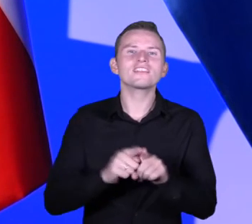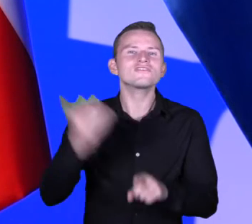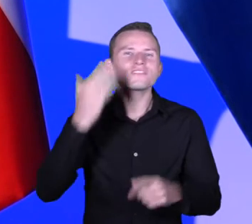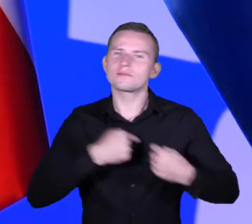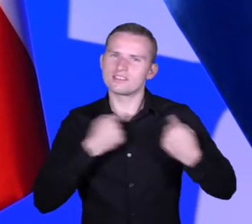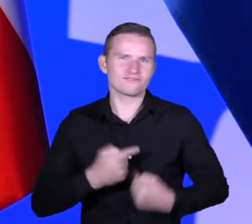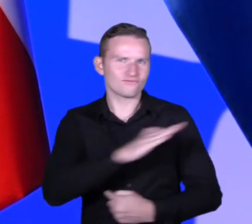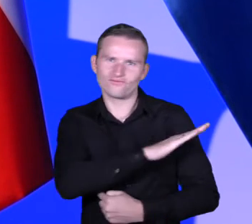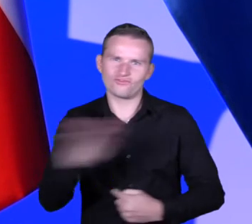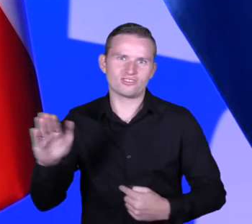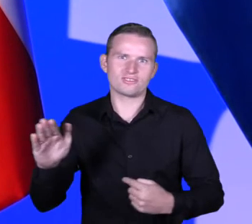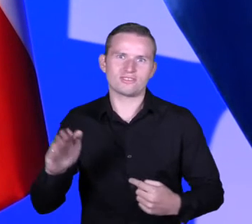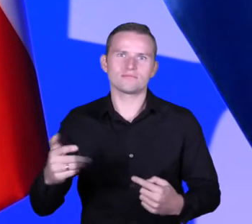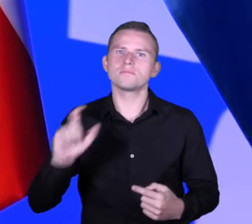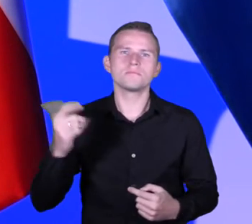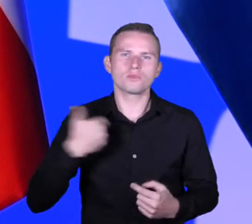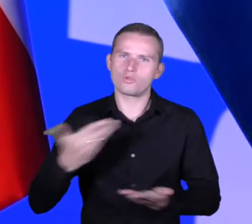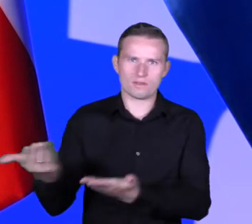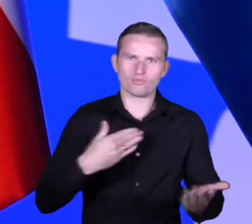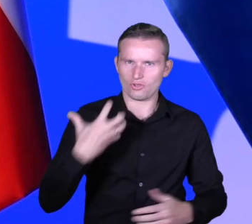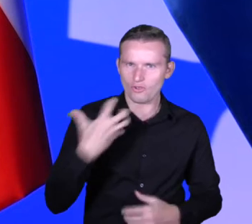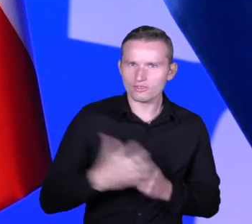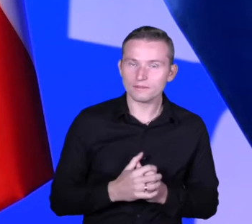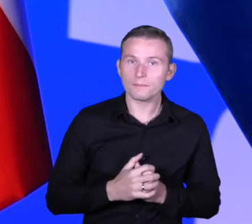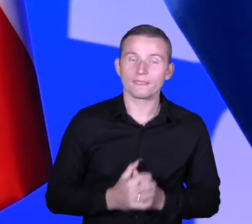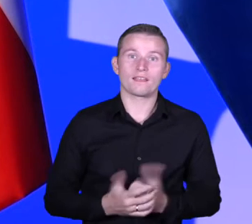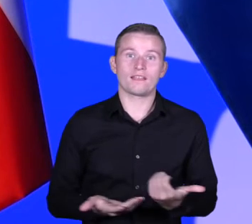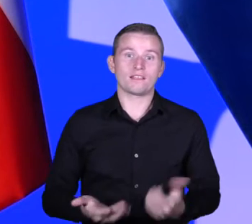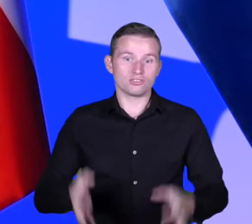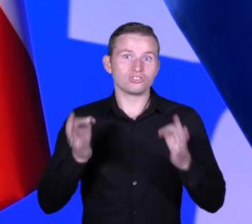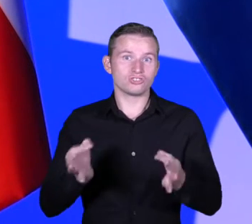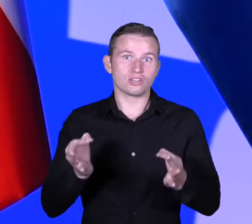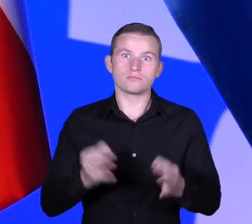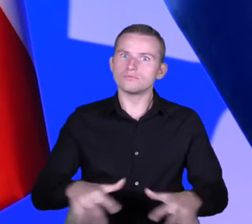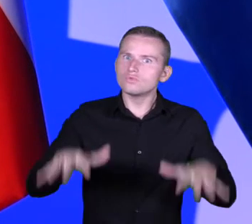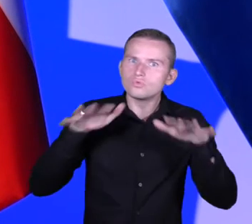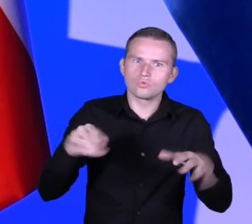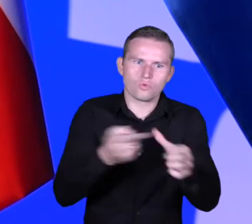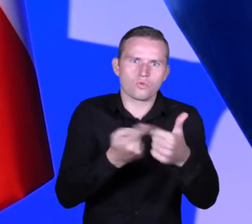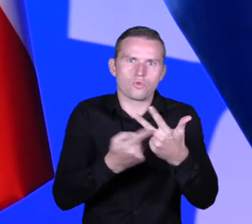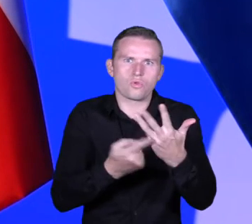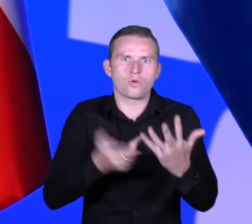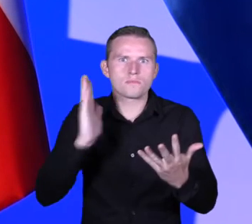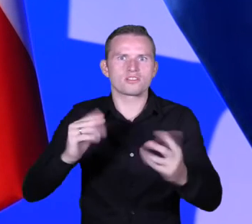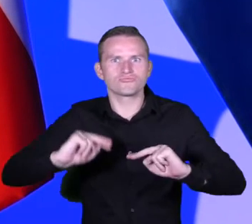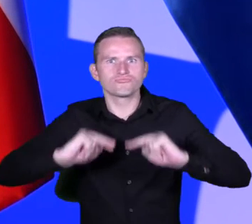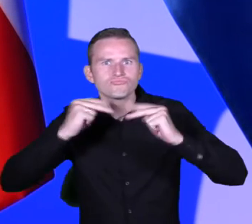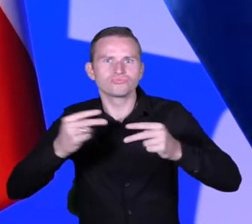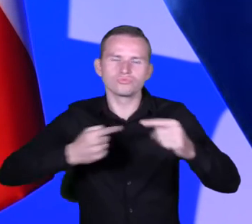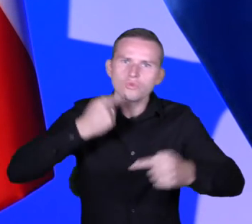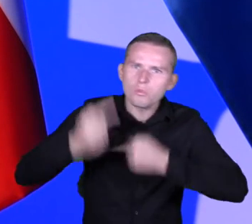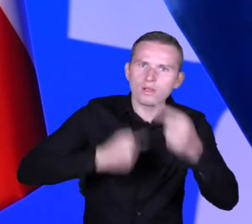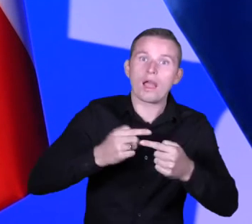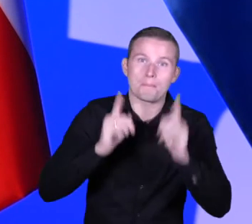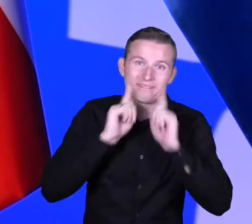wszystkich zaproszonych gości. I biorąc pod uwagę, że mamy dużo do powiedzenia, dużo do przekazania, a bardzo mało